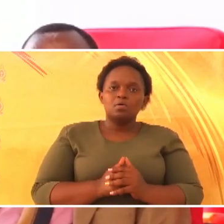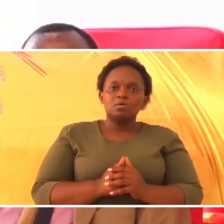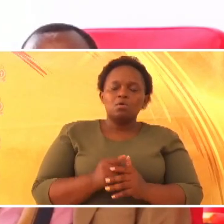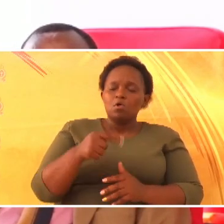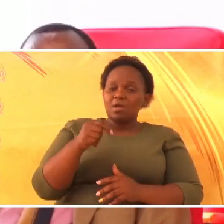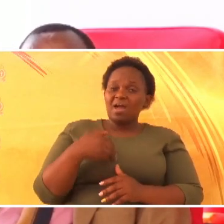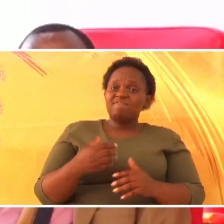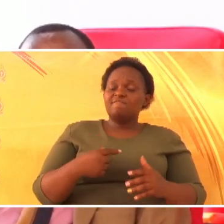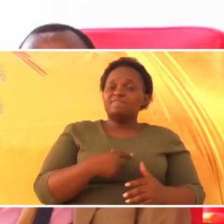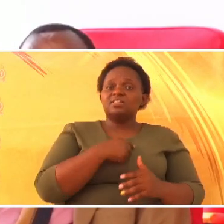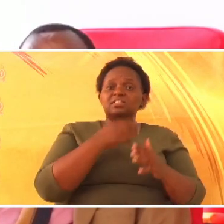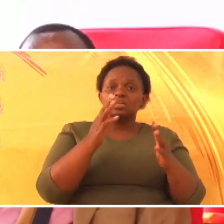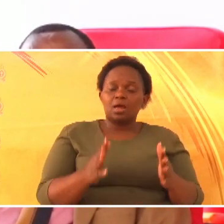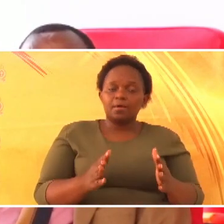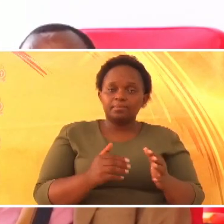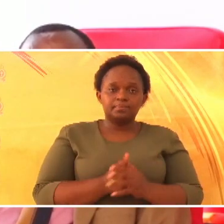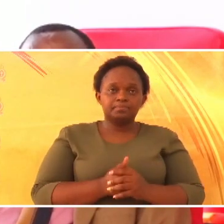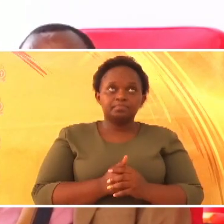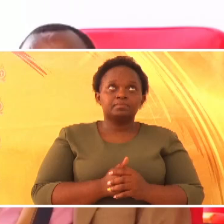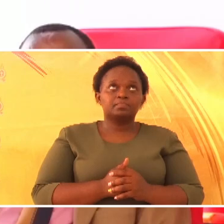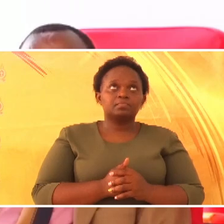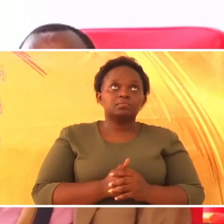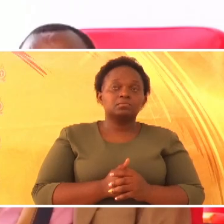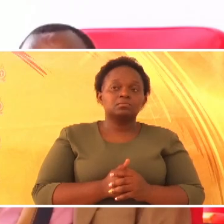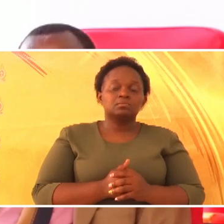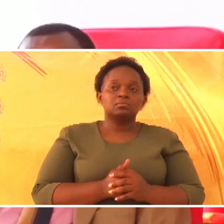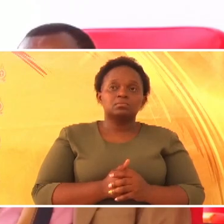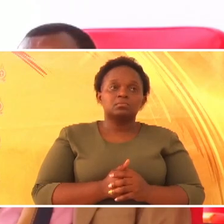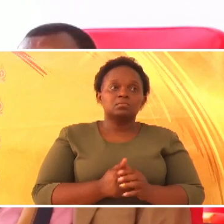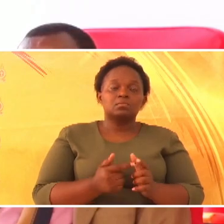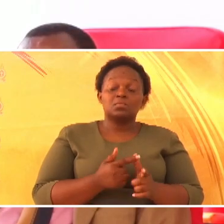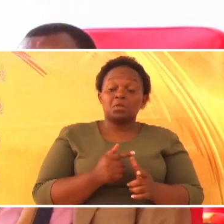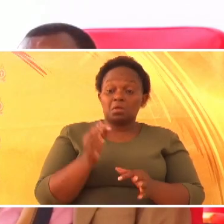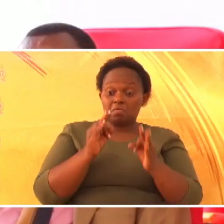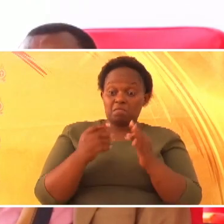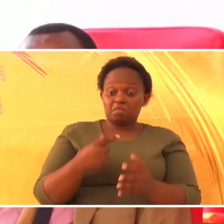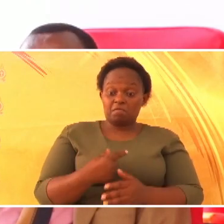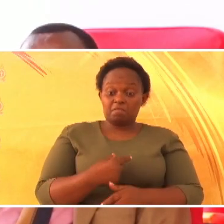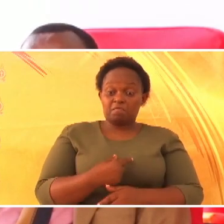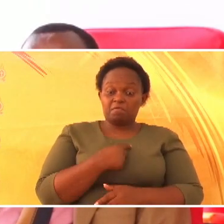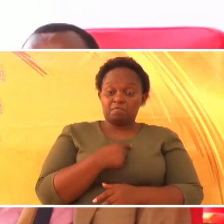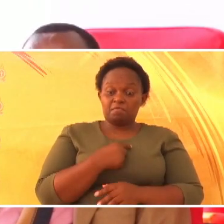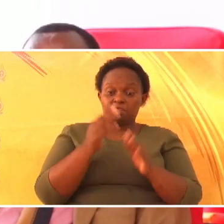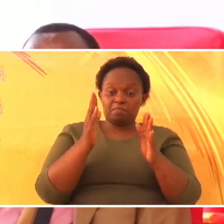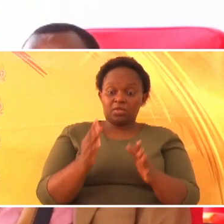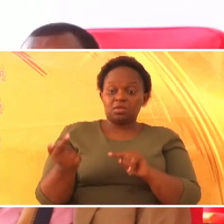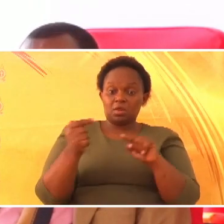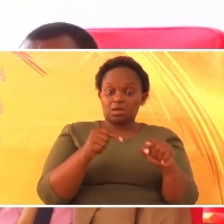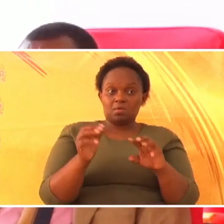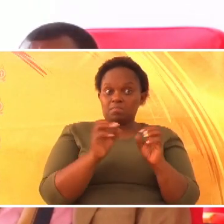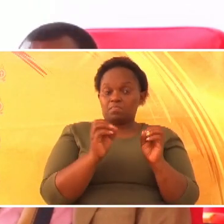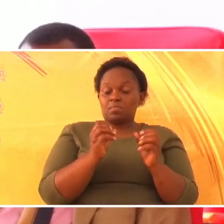tunawageni. Wageni watatoka wapi, kama sisi hatumfanyi buwana kazi.